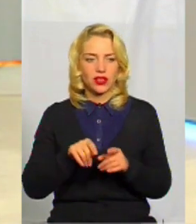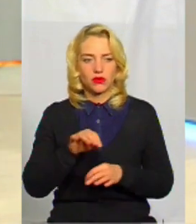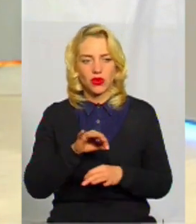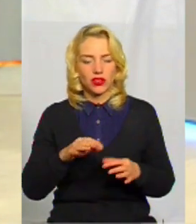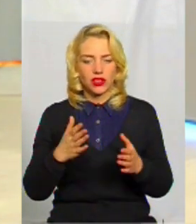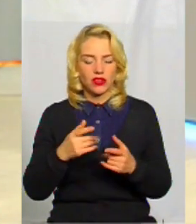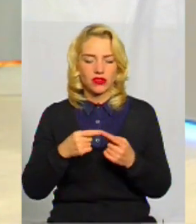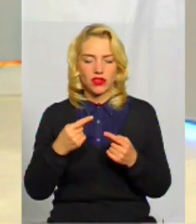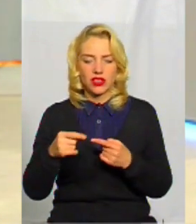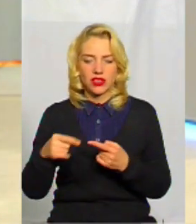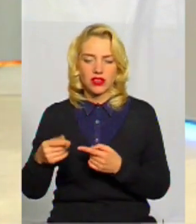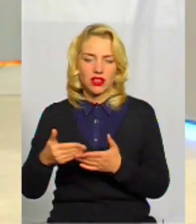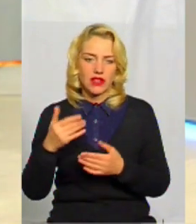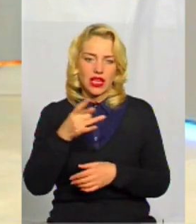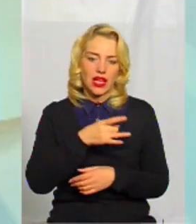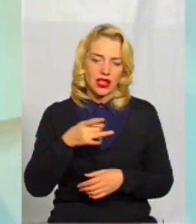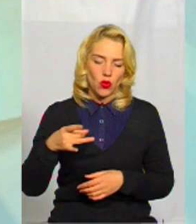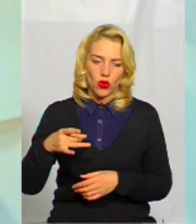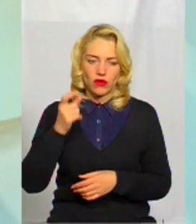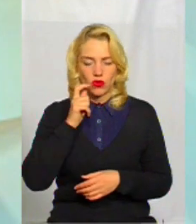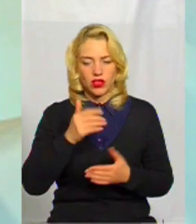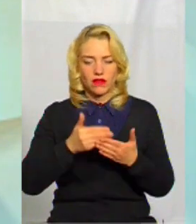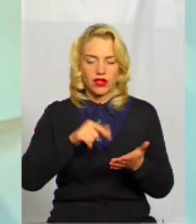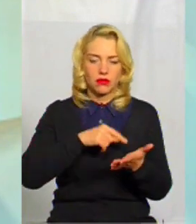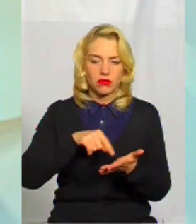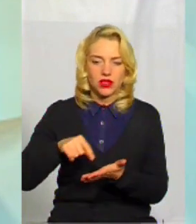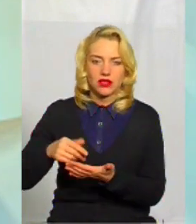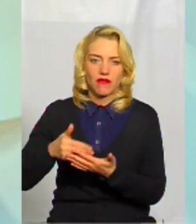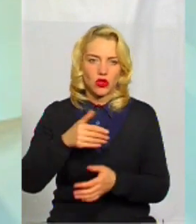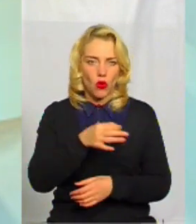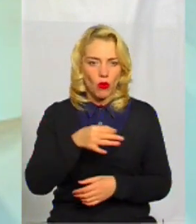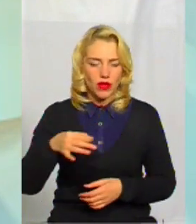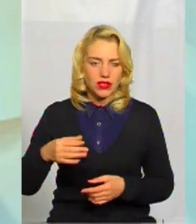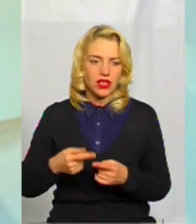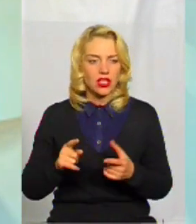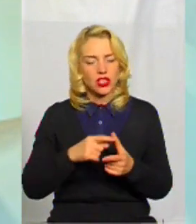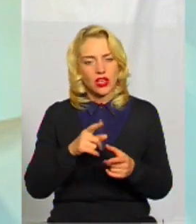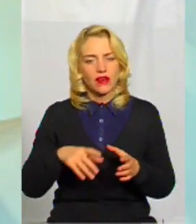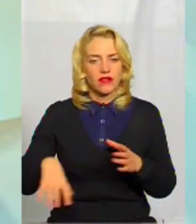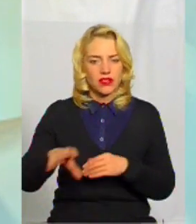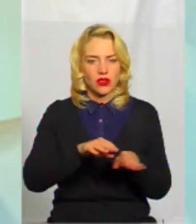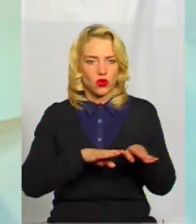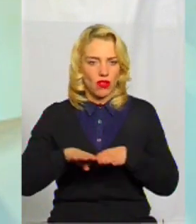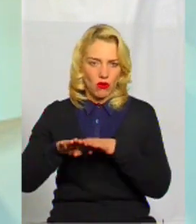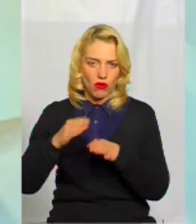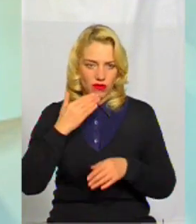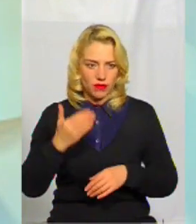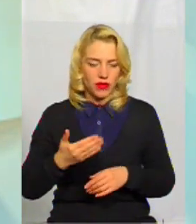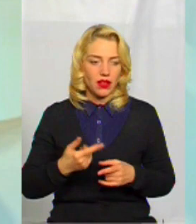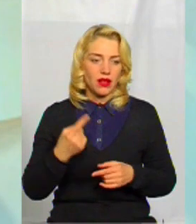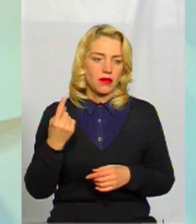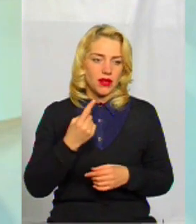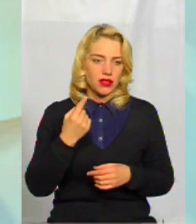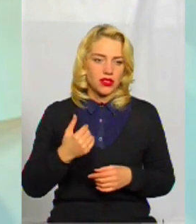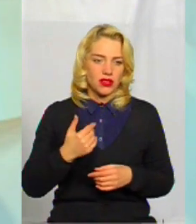відрізняються від регіонів України, від міст, від областей, чи кругом вони однакові? Ну, хочу сказати, що, по